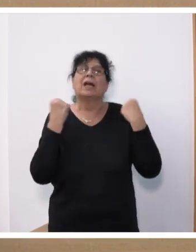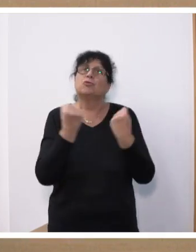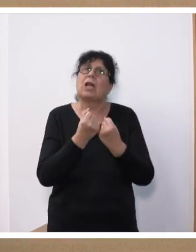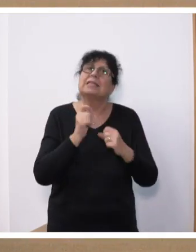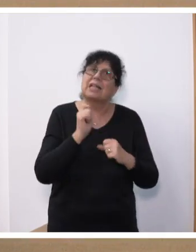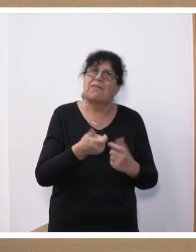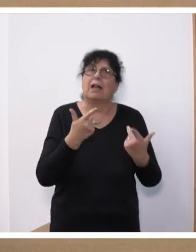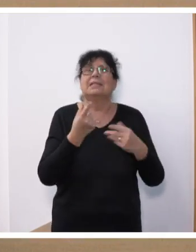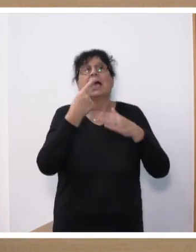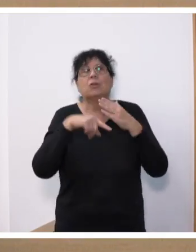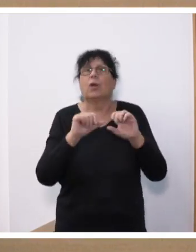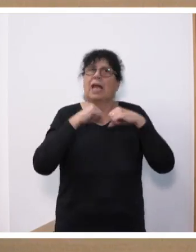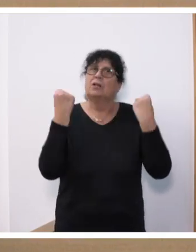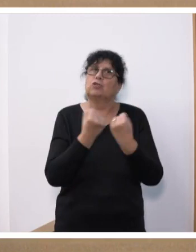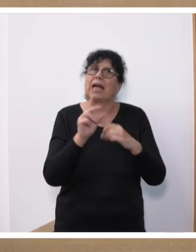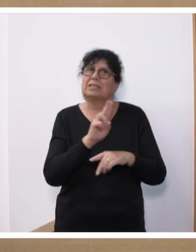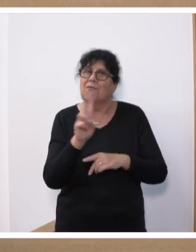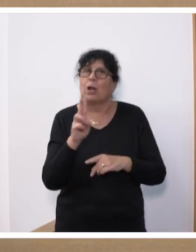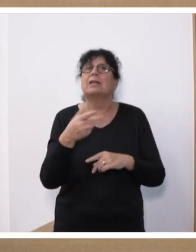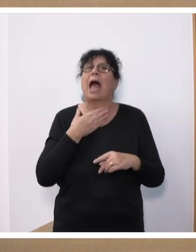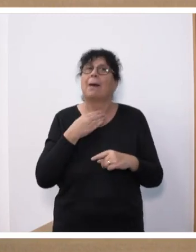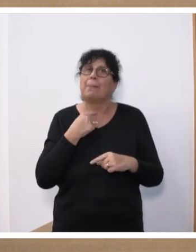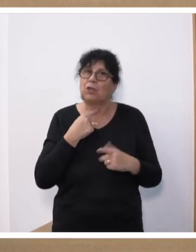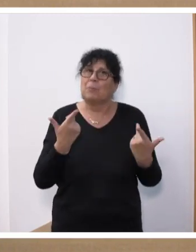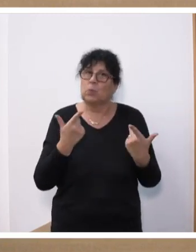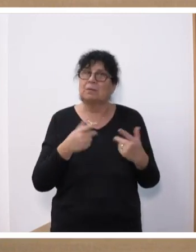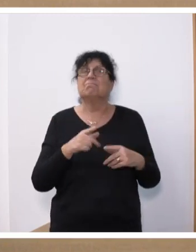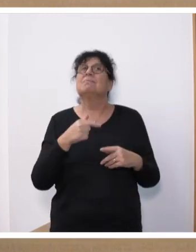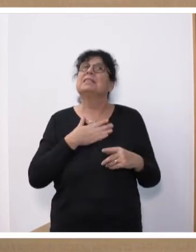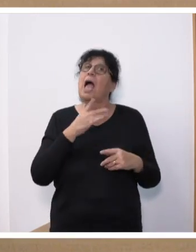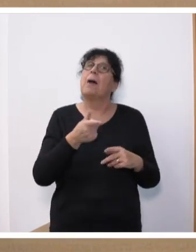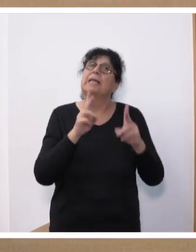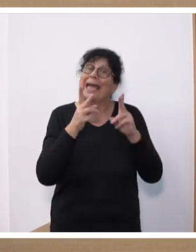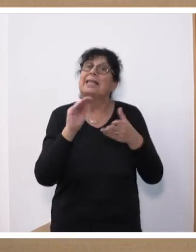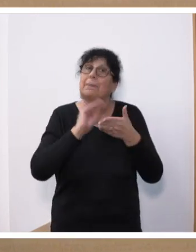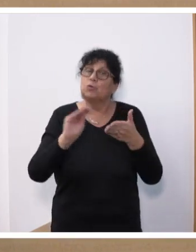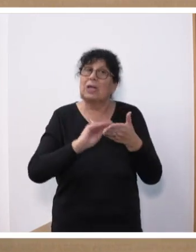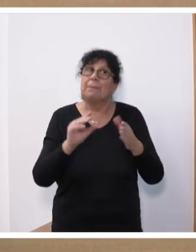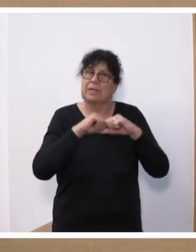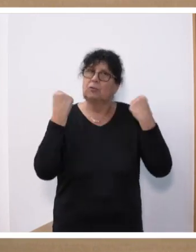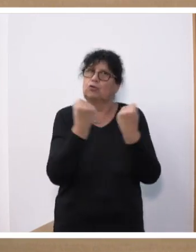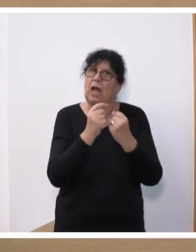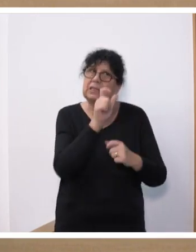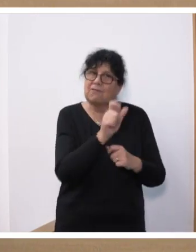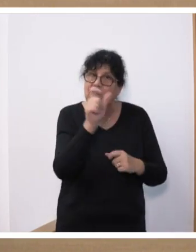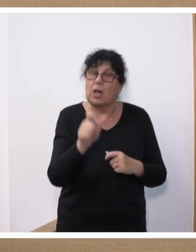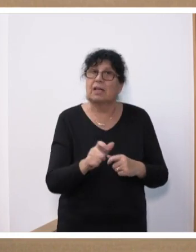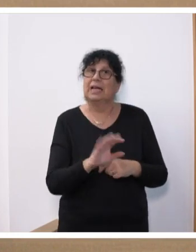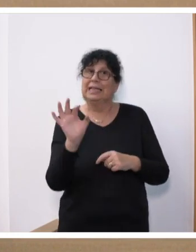durch das Staatsvolk in Wahlen und Abstimmungen. Sie haben das zu Recht auch beschrieben. Das Staatsvolk, das sind